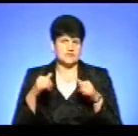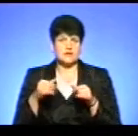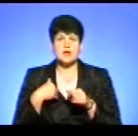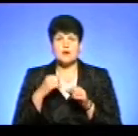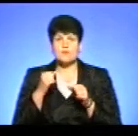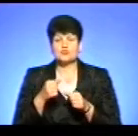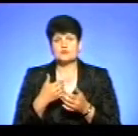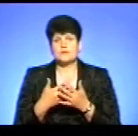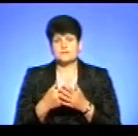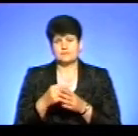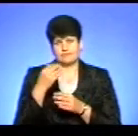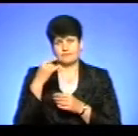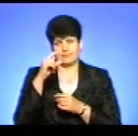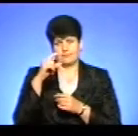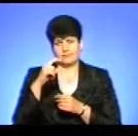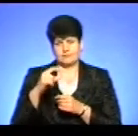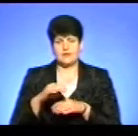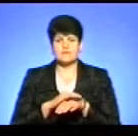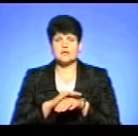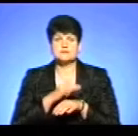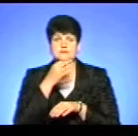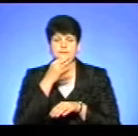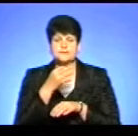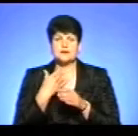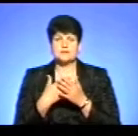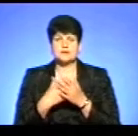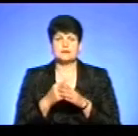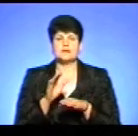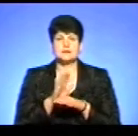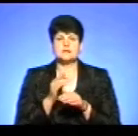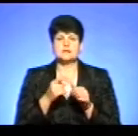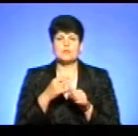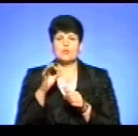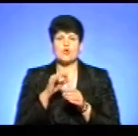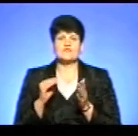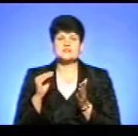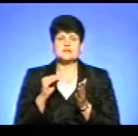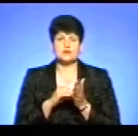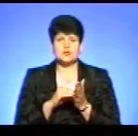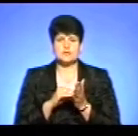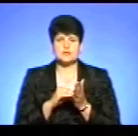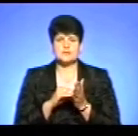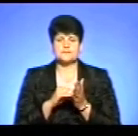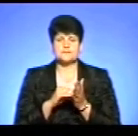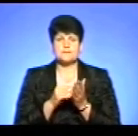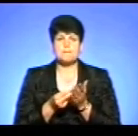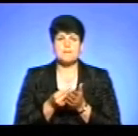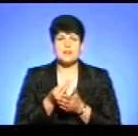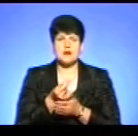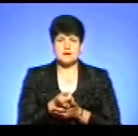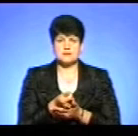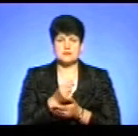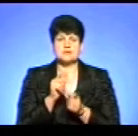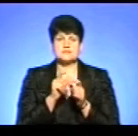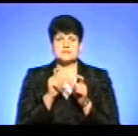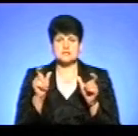буквально декілька фактів таких навести. Наприклад, наказ називається «Провстановлення плати в